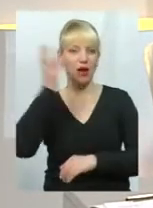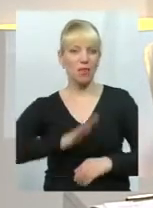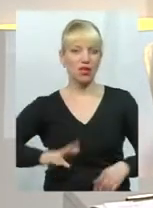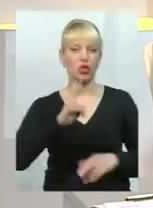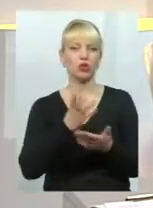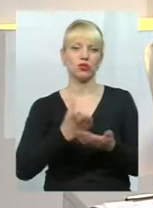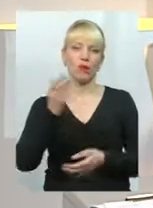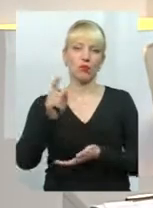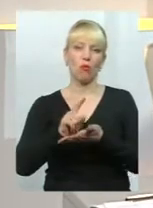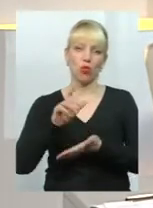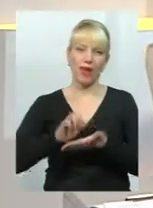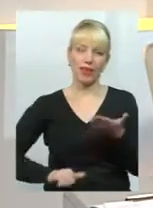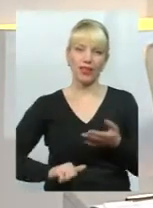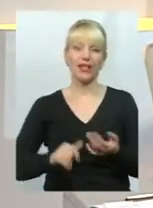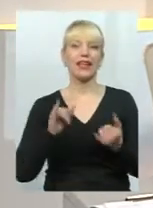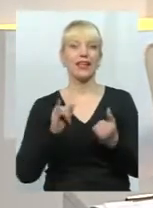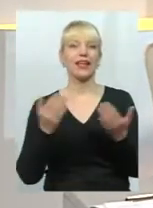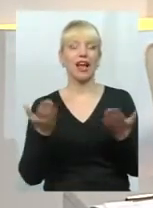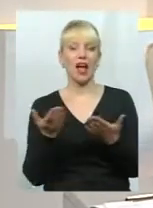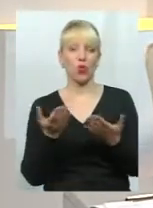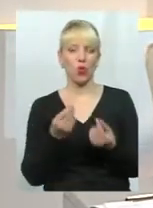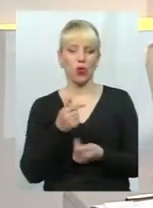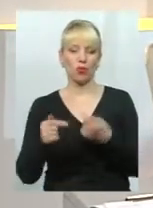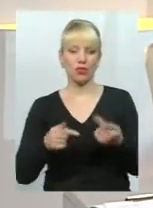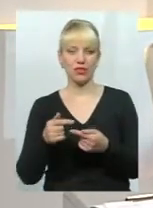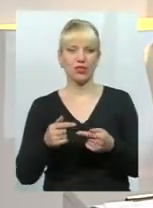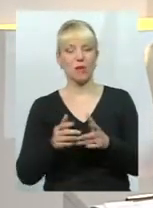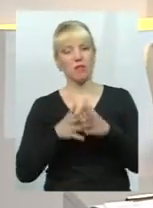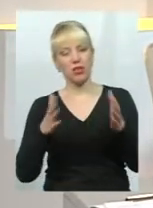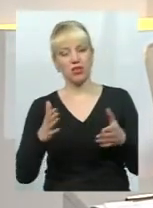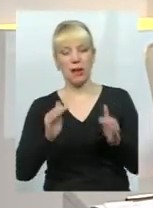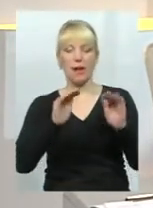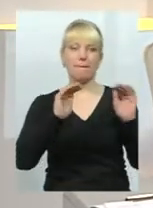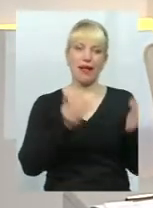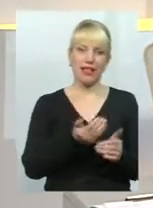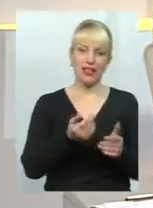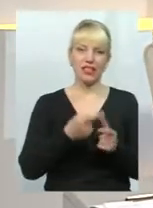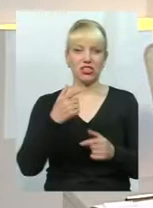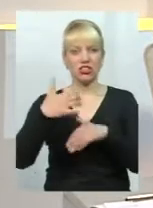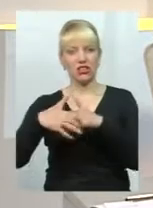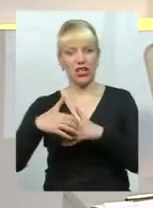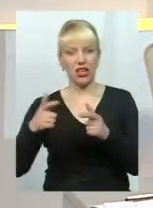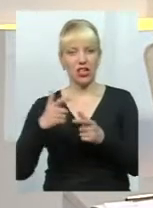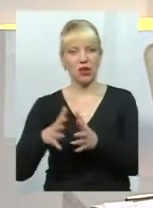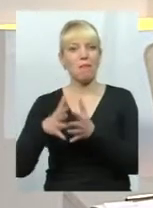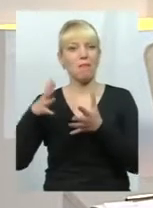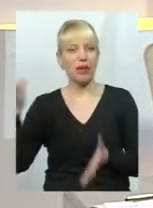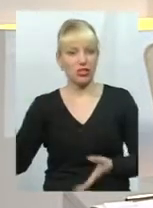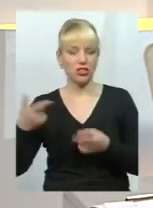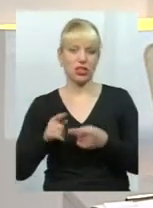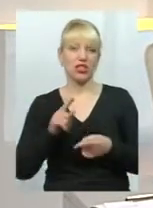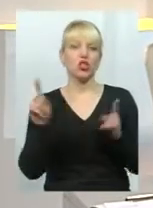сплачує податки і якого бізнесу більше, малого, великого чи середнього. І, власне, що